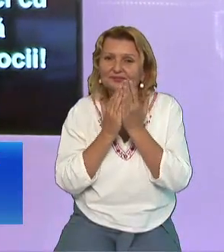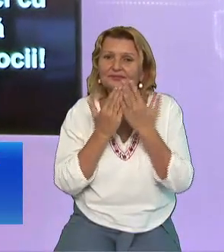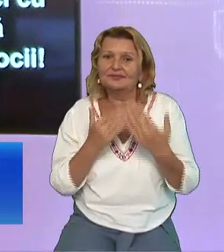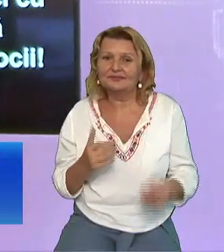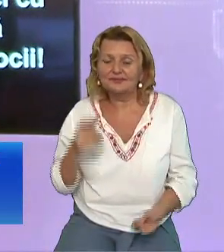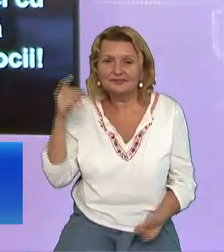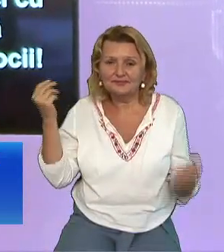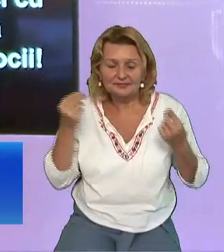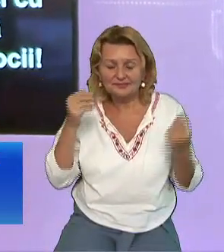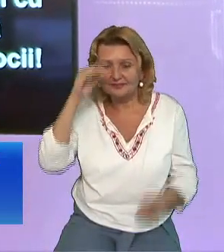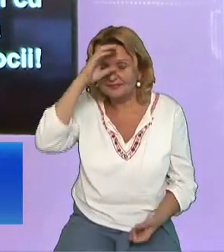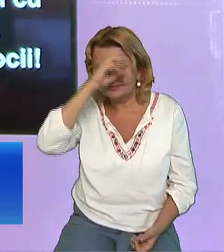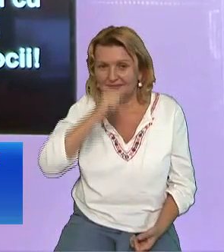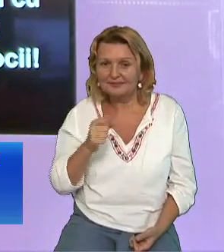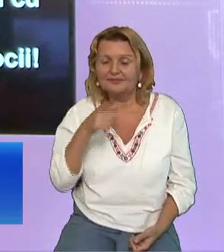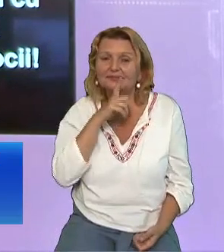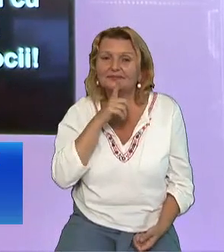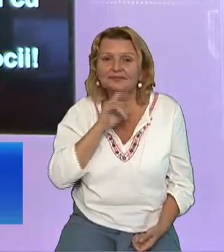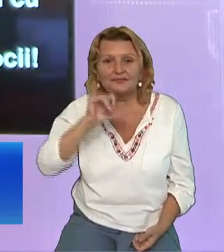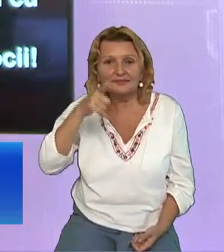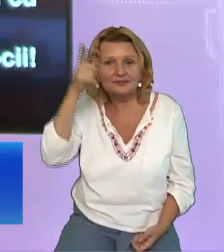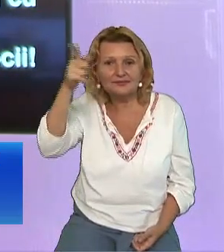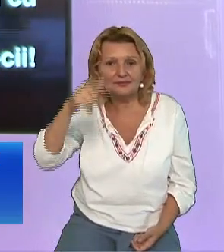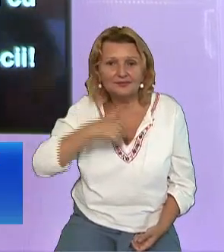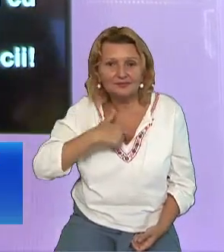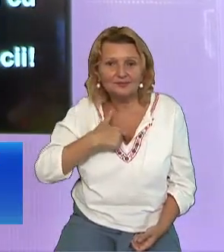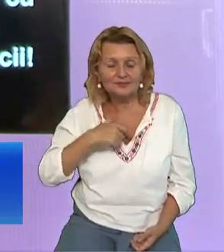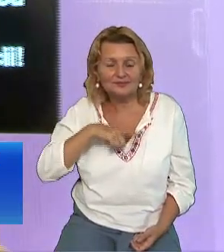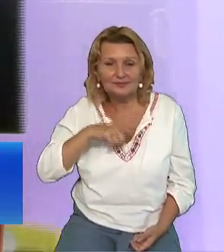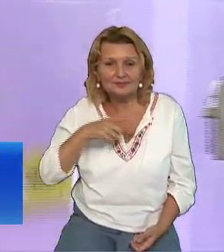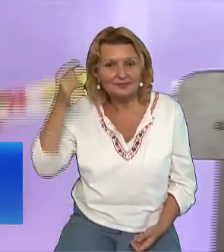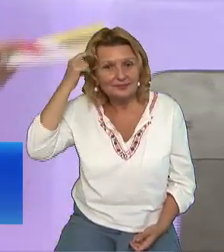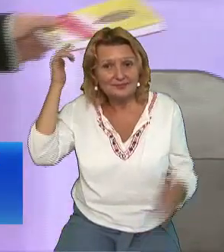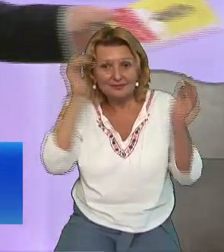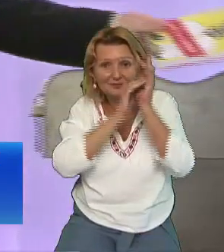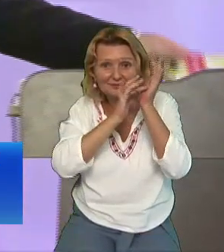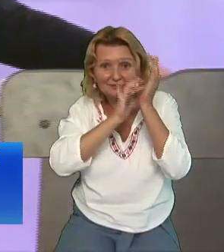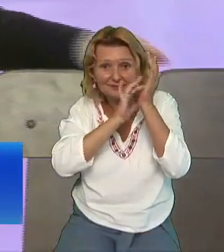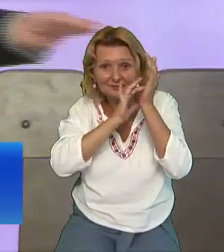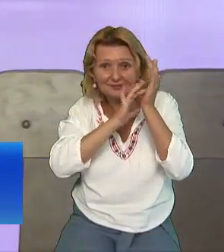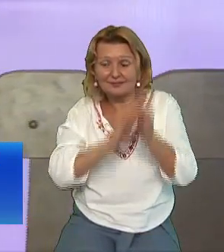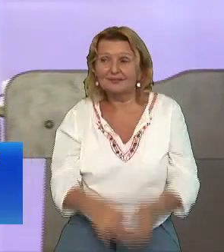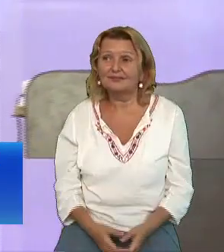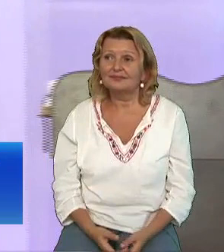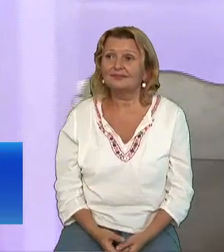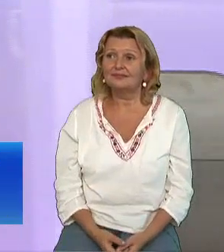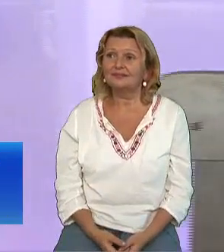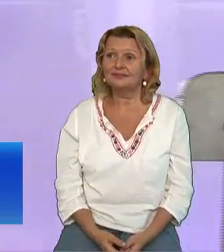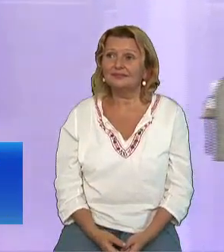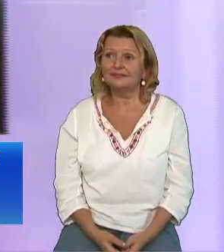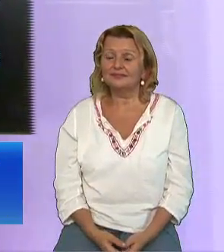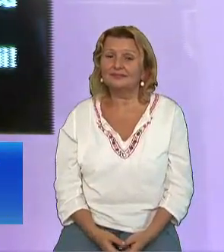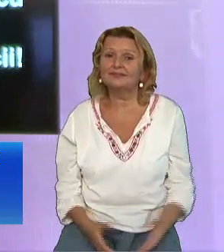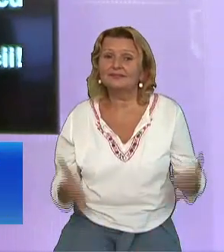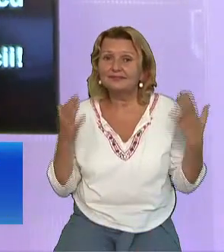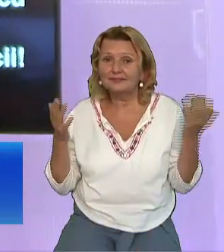creier Și tu ai creier Dar creierul nostru pleacă la plimbare Atunci când e vorba despre decizii